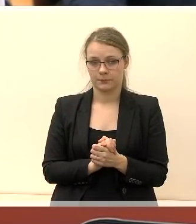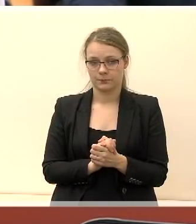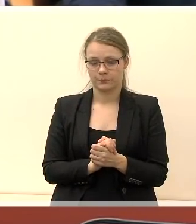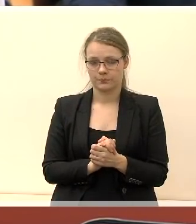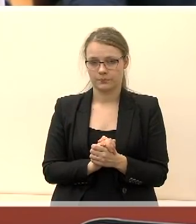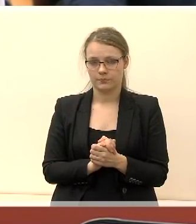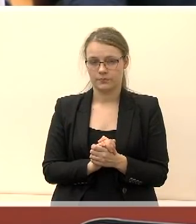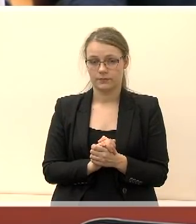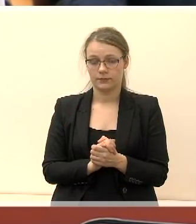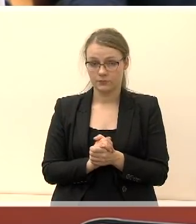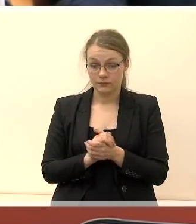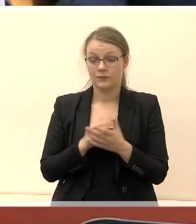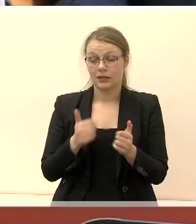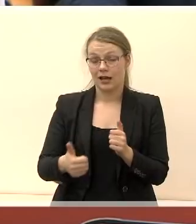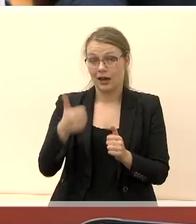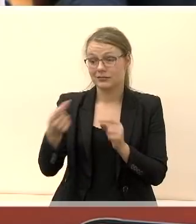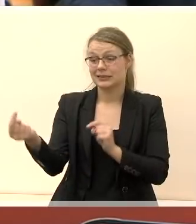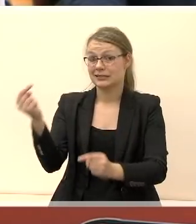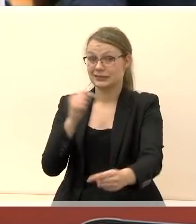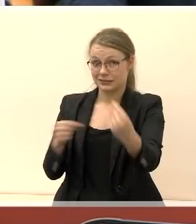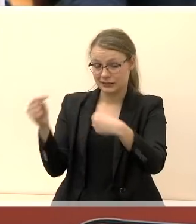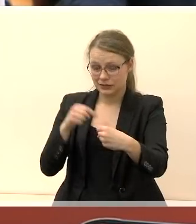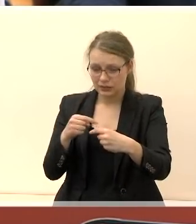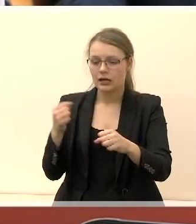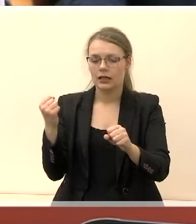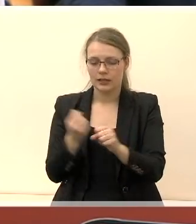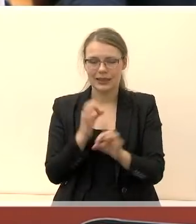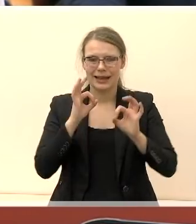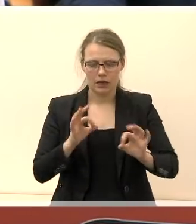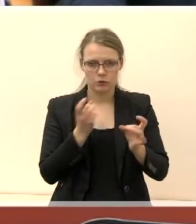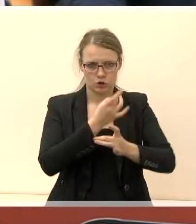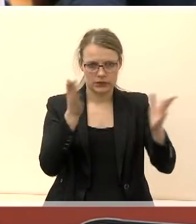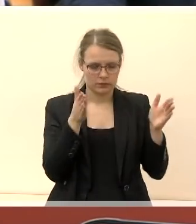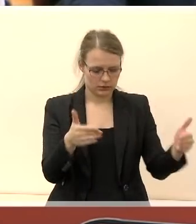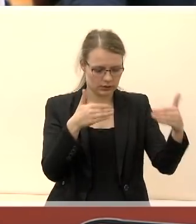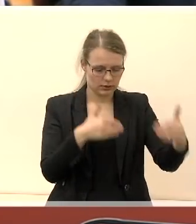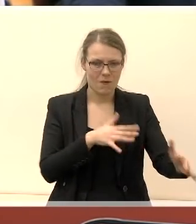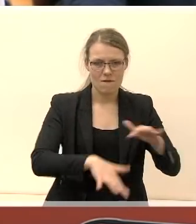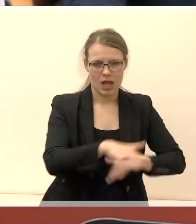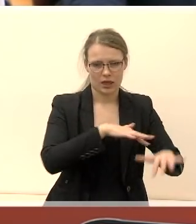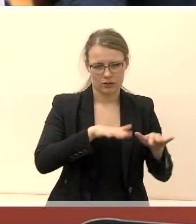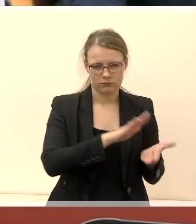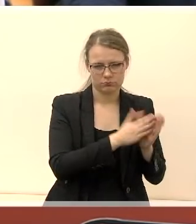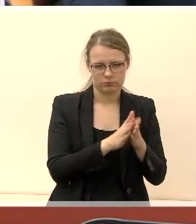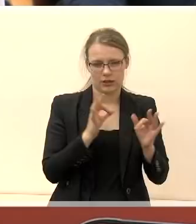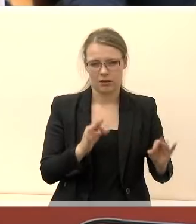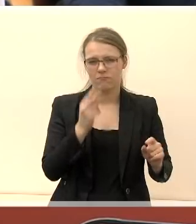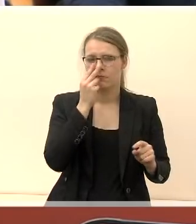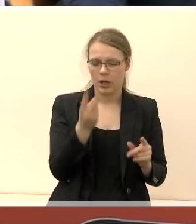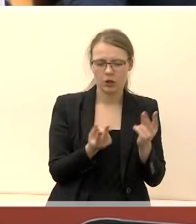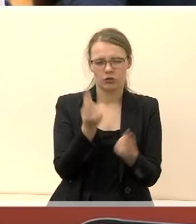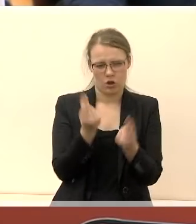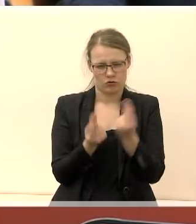šeimų. Kad sugrįžtų iš važiavosių šeimų, turi būti užtekryta šveitimo sistemų sveikla. Mes matom tikrai, kad rūkstavėtų